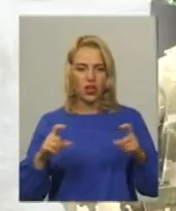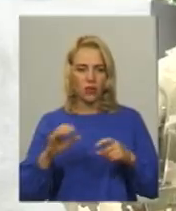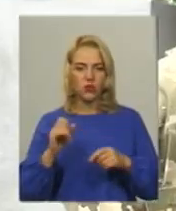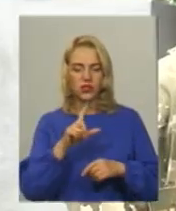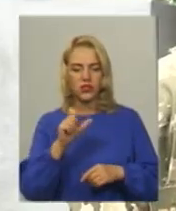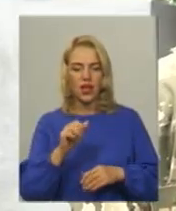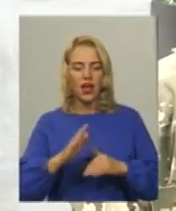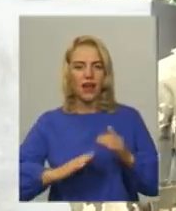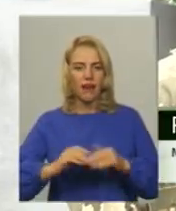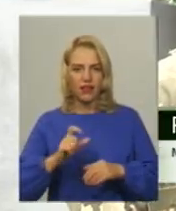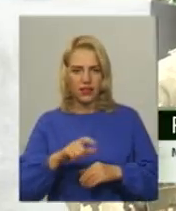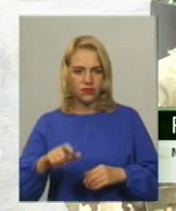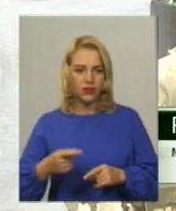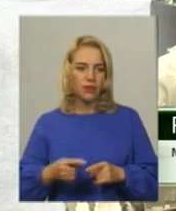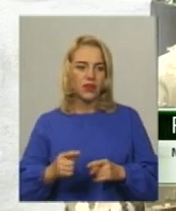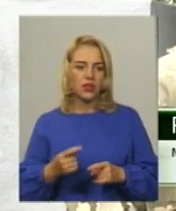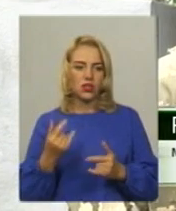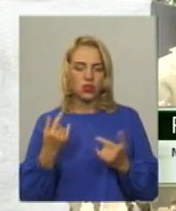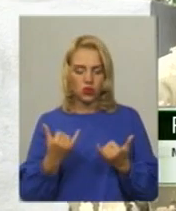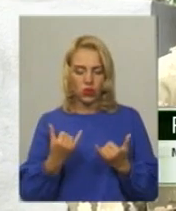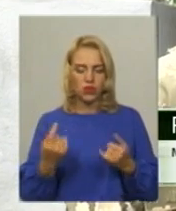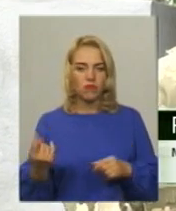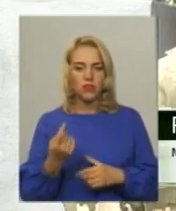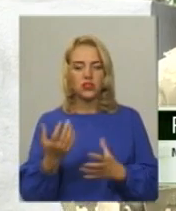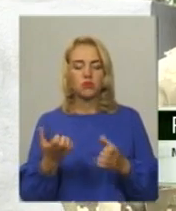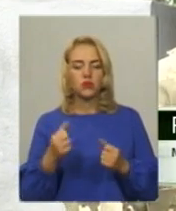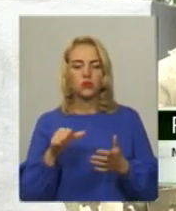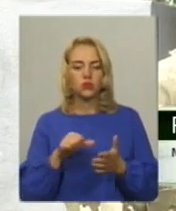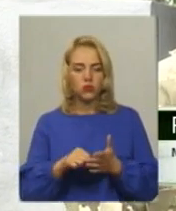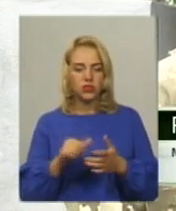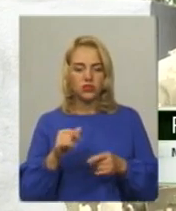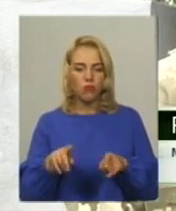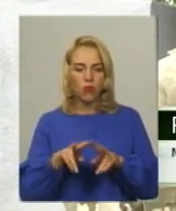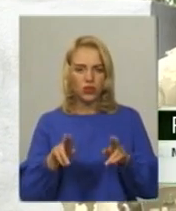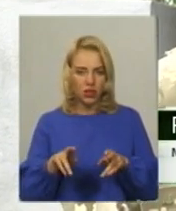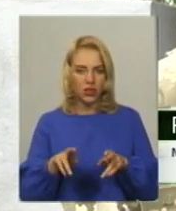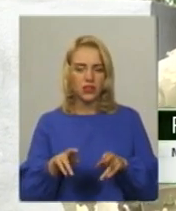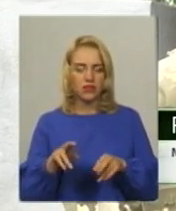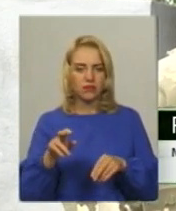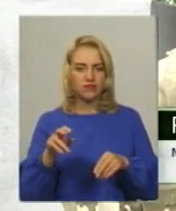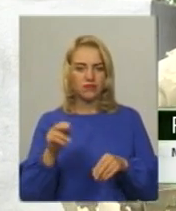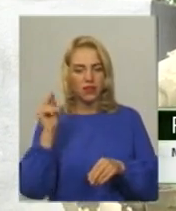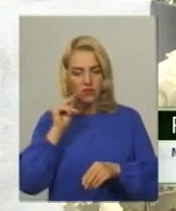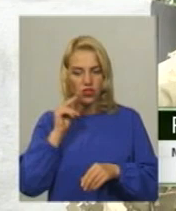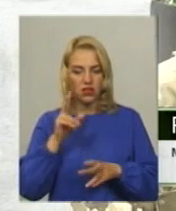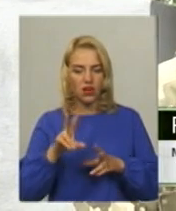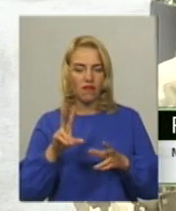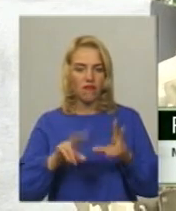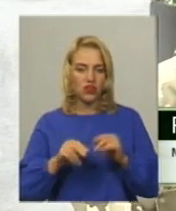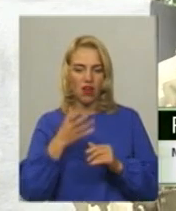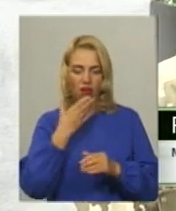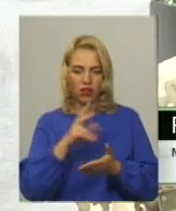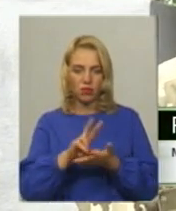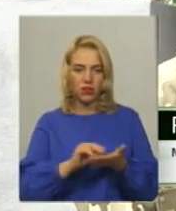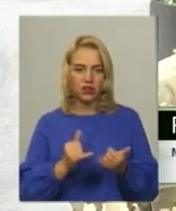Сьогодні вперше беру участь у подібних навчаннях Дуже гордий цим, тому що вважаю, що це є дуже добрий приклад для моїх дітей,